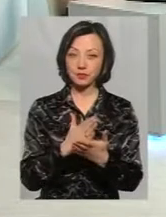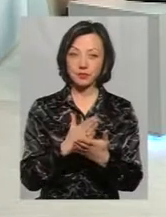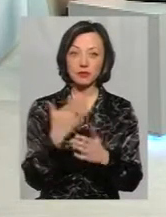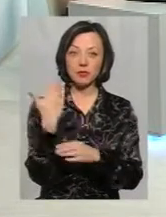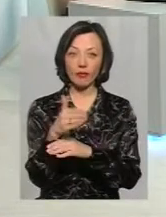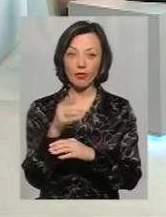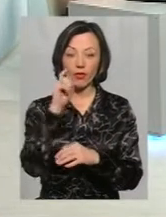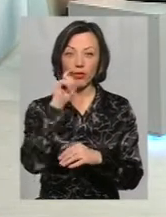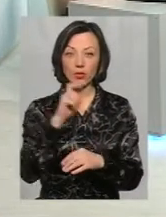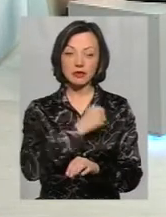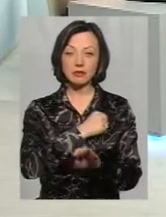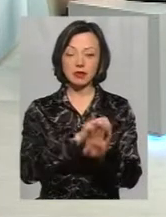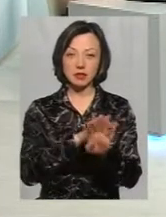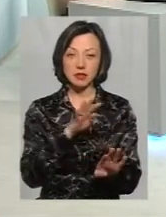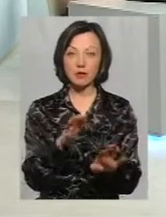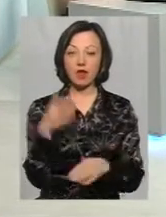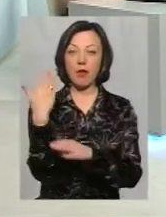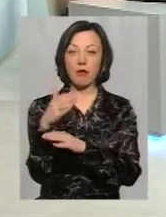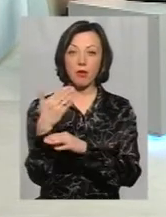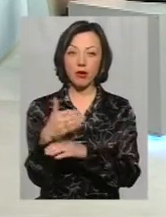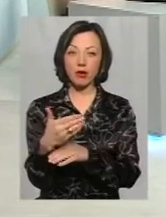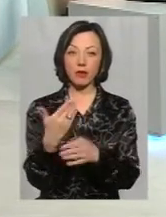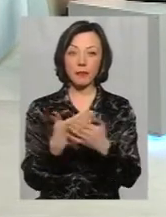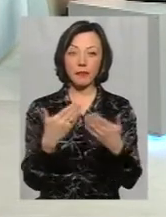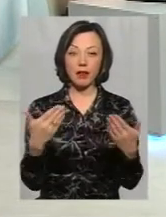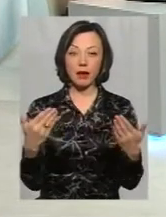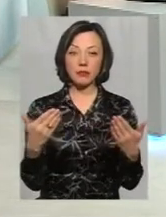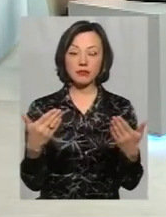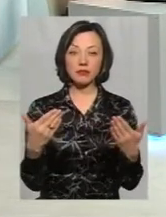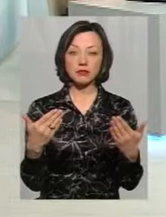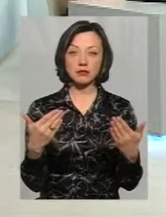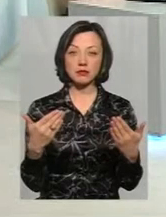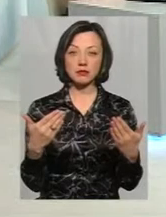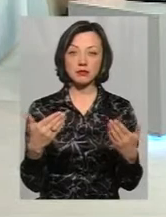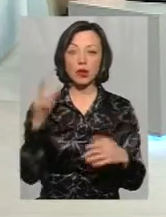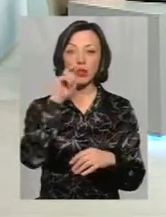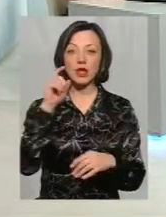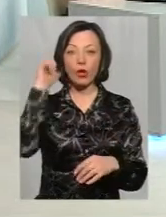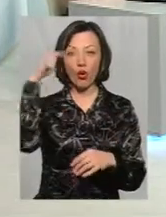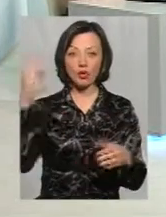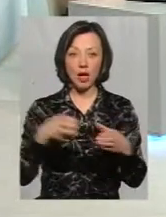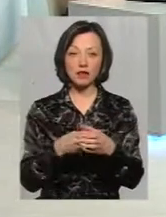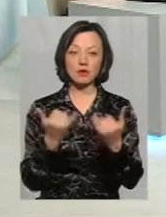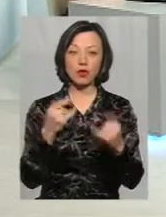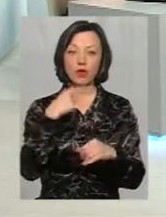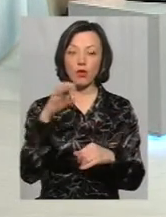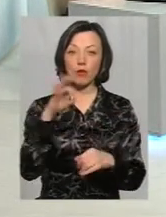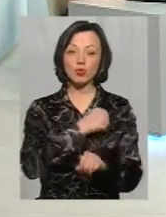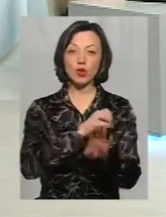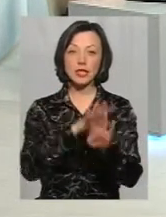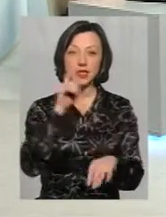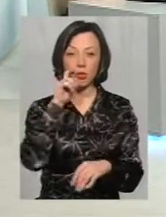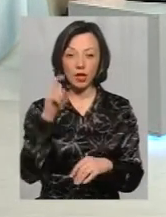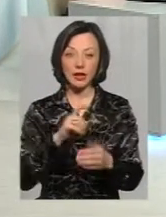прапор українських бійців, ми говоримо сьогодні за прапори чи за клиноди українського казацтва, ми говоримо сьогодні за Збройні сили